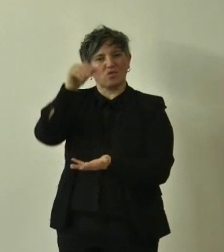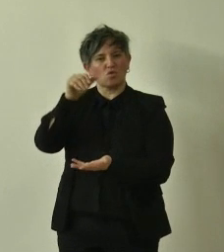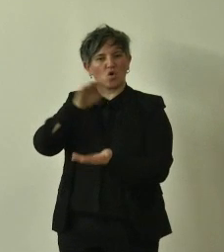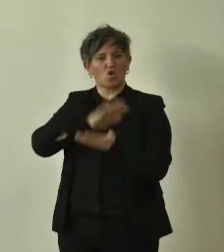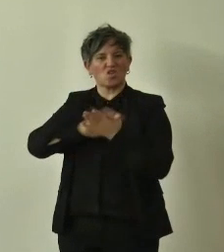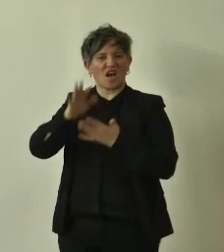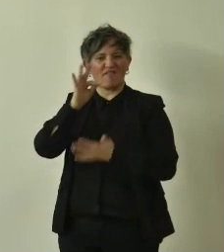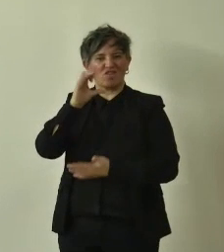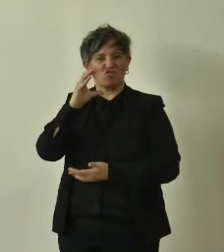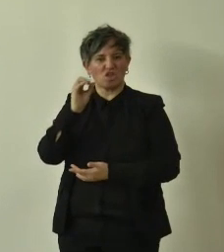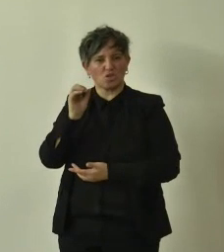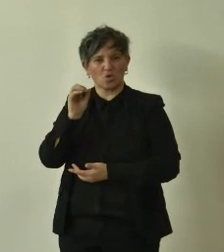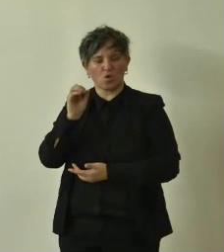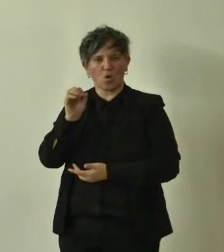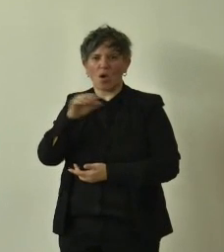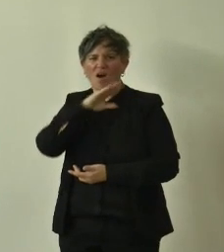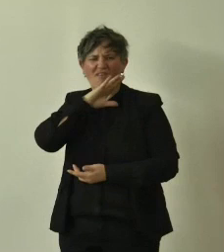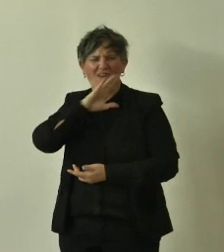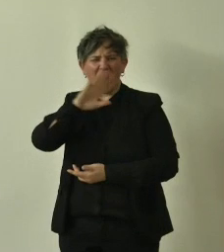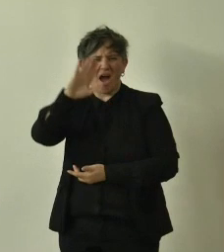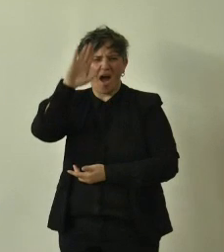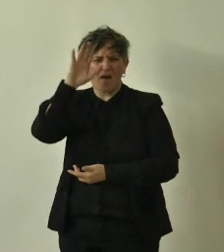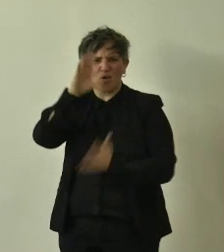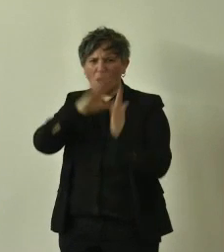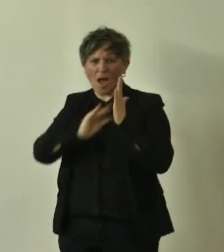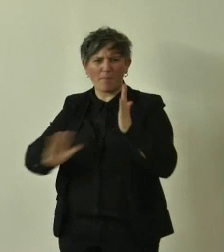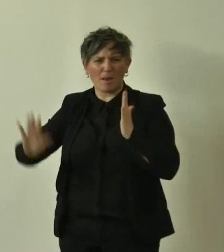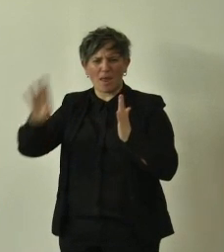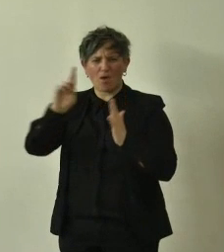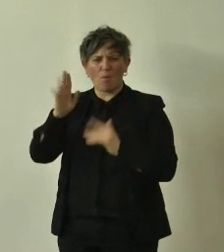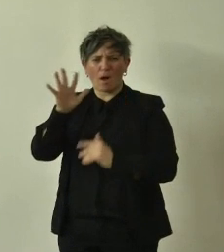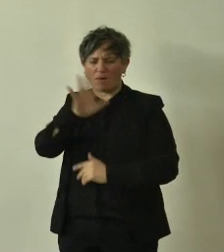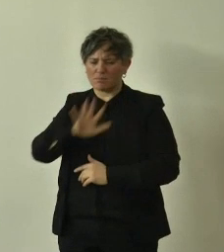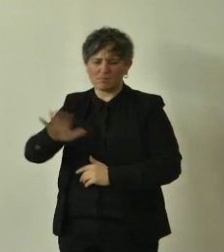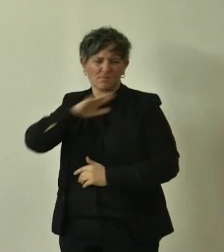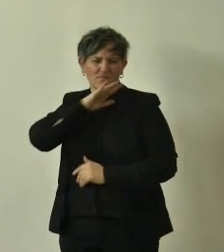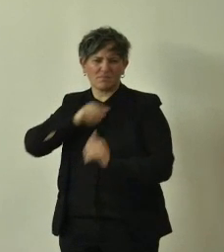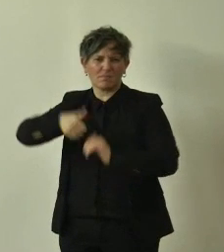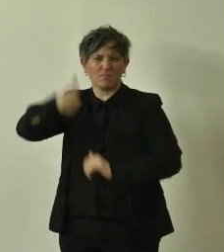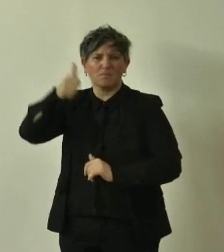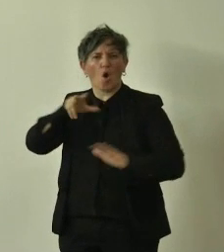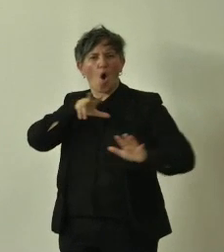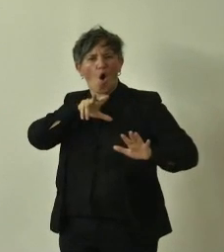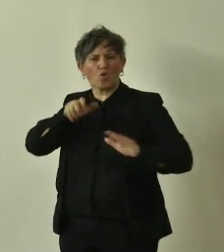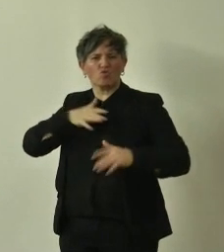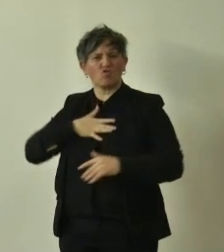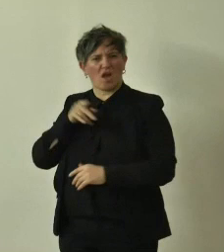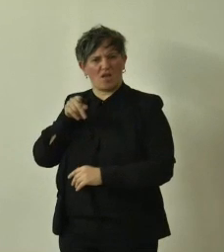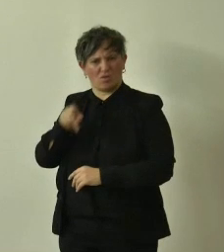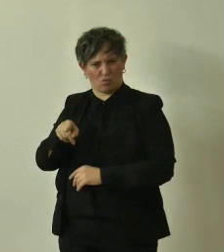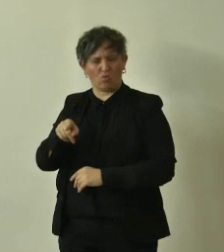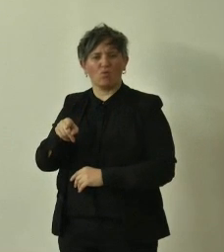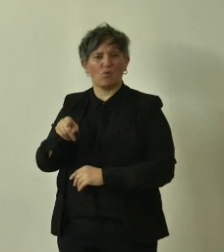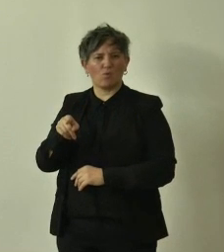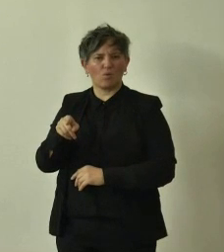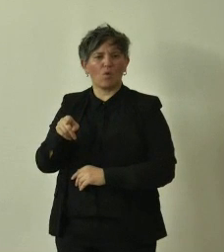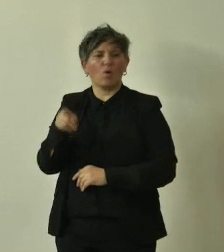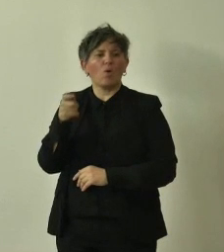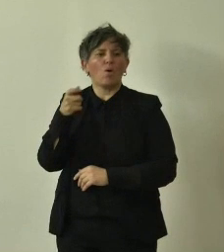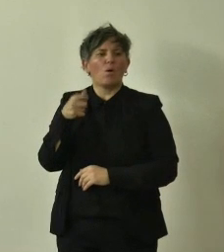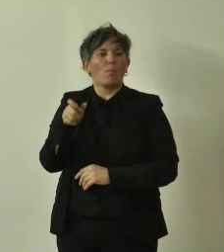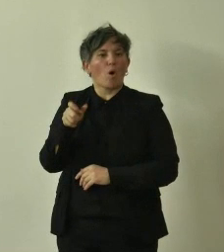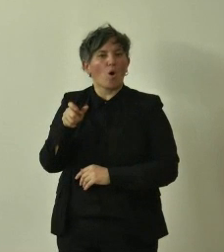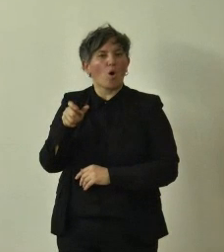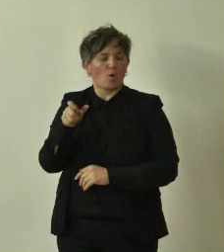è valutato essere l'albero più vecchio della nostra regione è stata stimata a un'età di 800 anni perché si